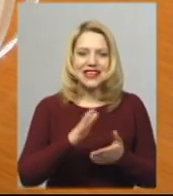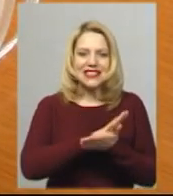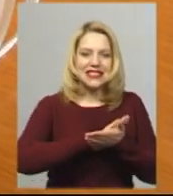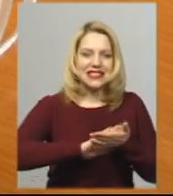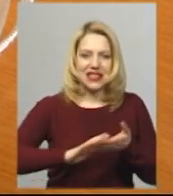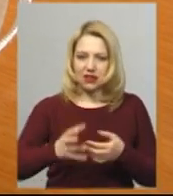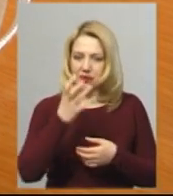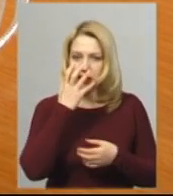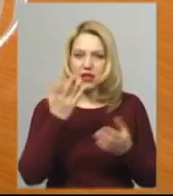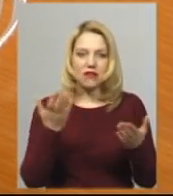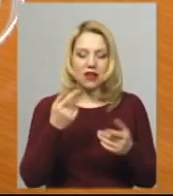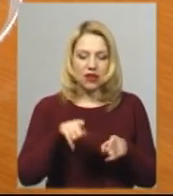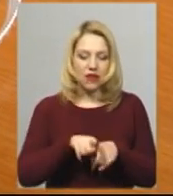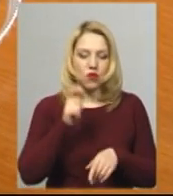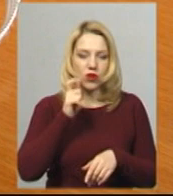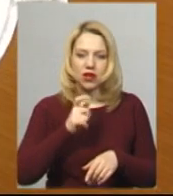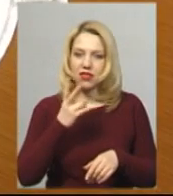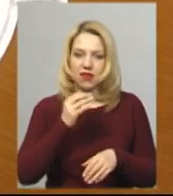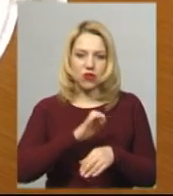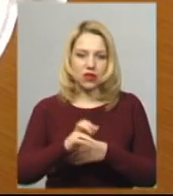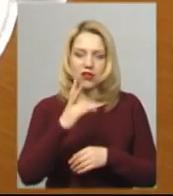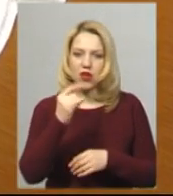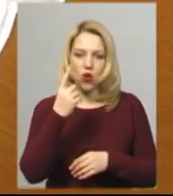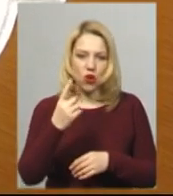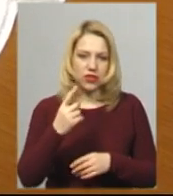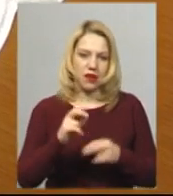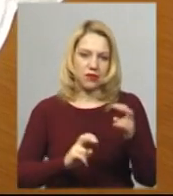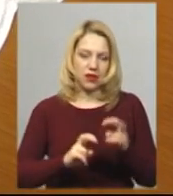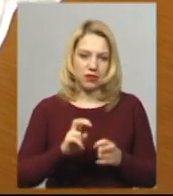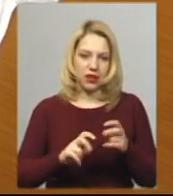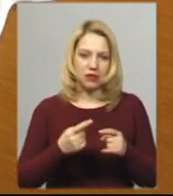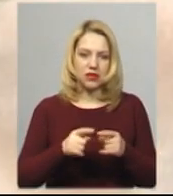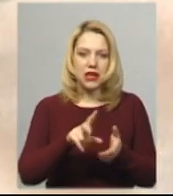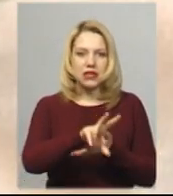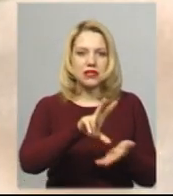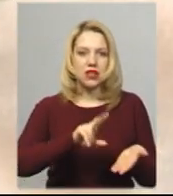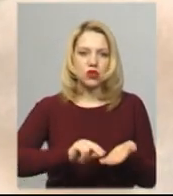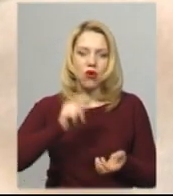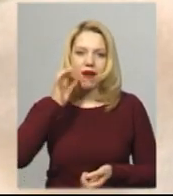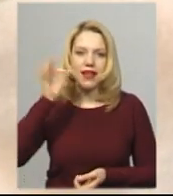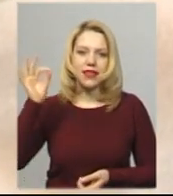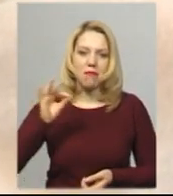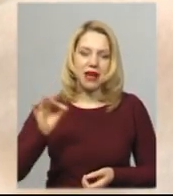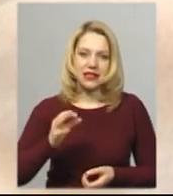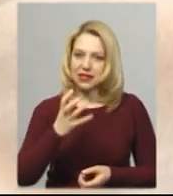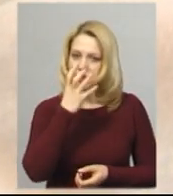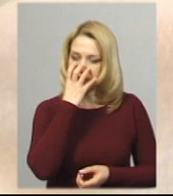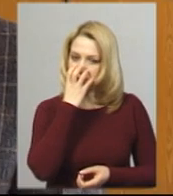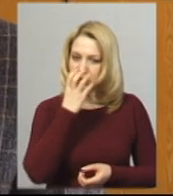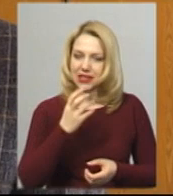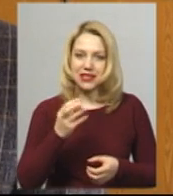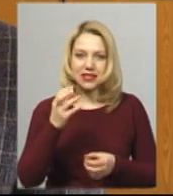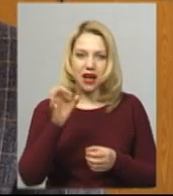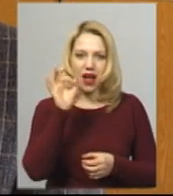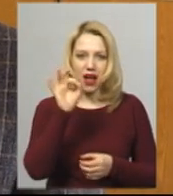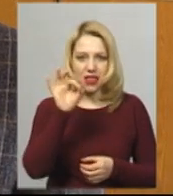виготовляє жодне підприємство, а також респіраторів кшталту FFP3. За зразок взяли німецький респіратор найвищого ступеню захисту з динамічним клапаном.